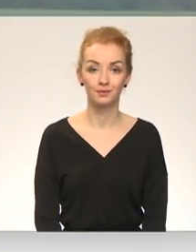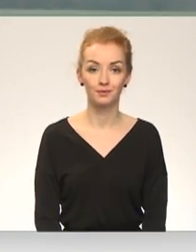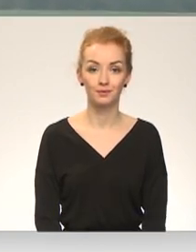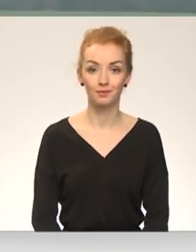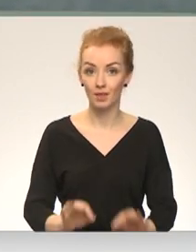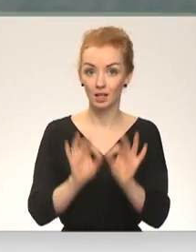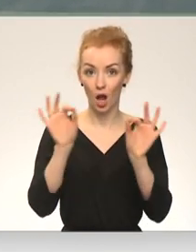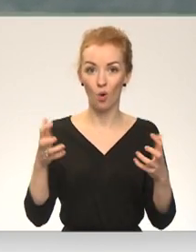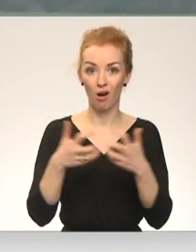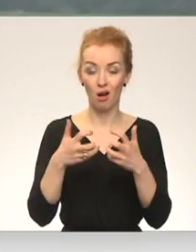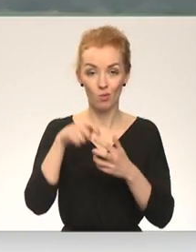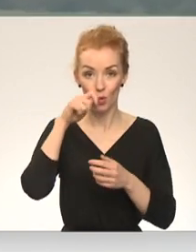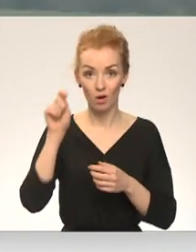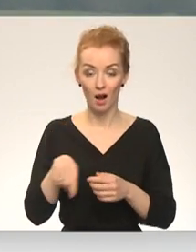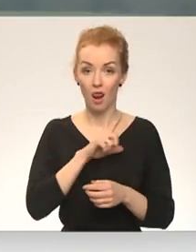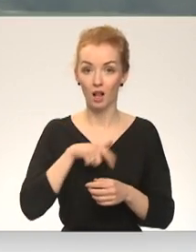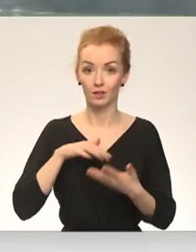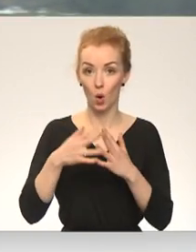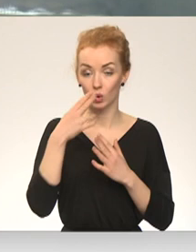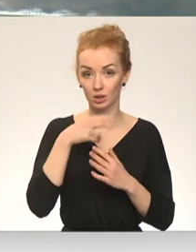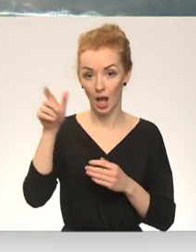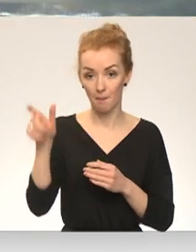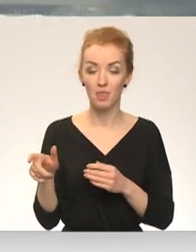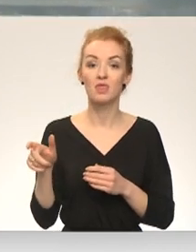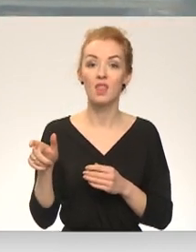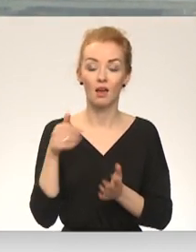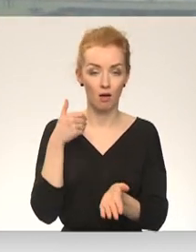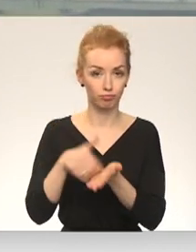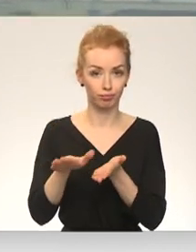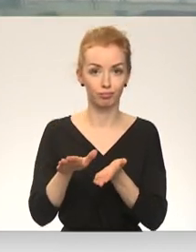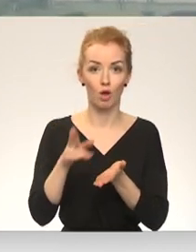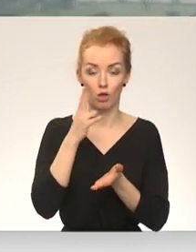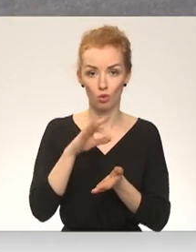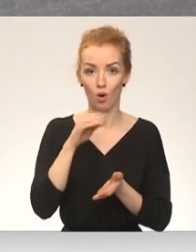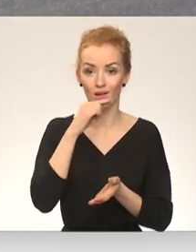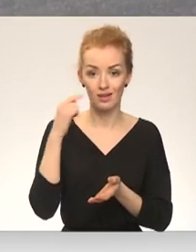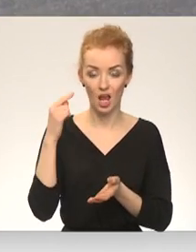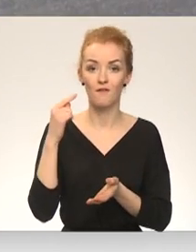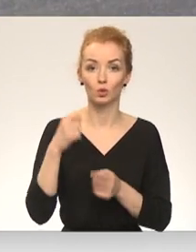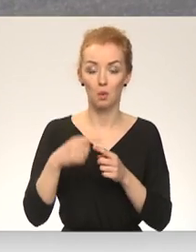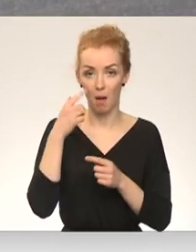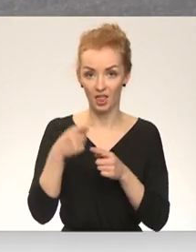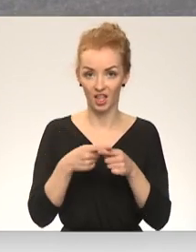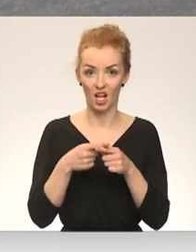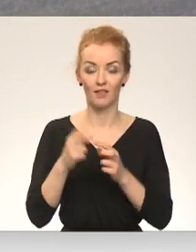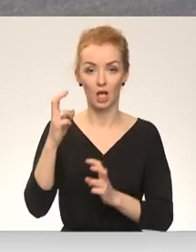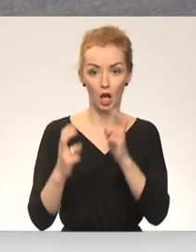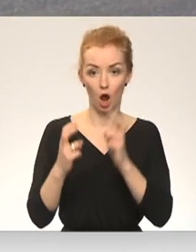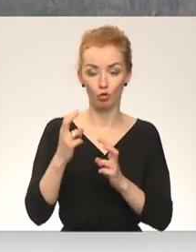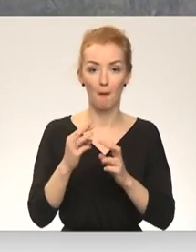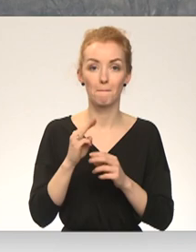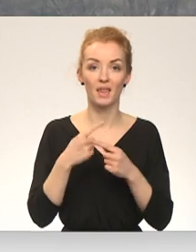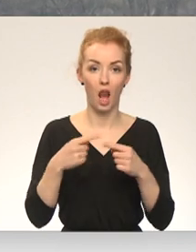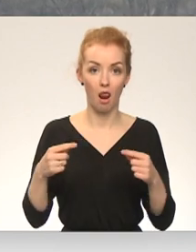Sākoties karam Ukrainā, Latvijas lauksaimnieki bez vārda runa sateikušies no agresoru valstu Baltkrievijas un Krievijas ražotajiem